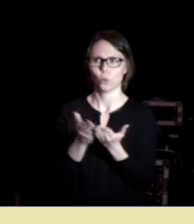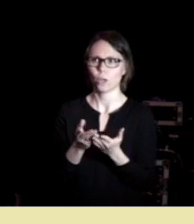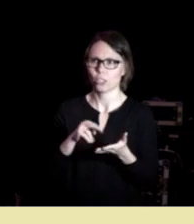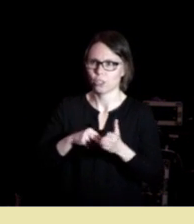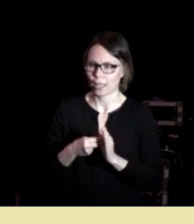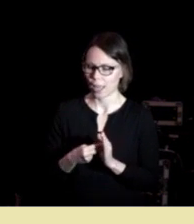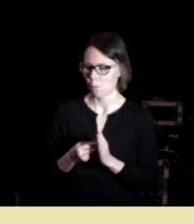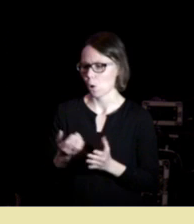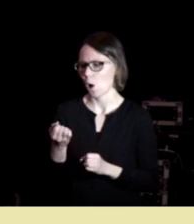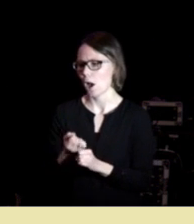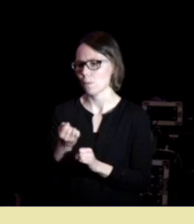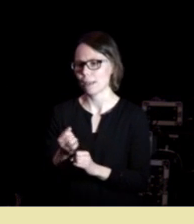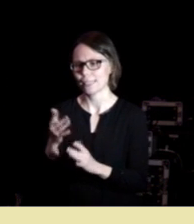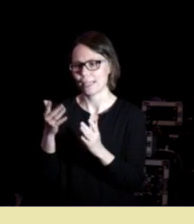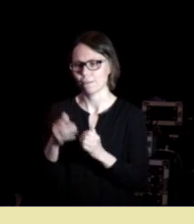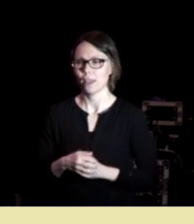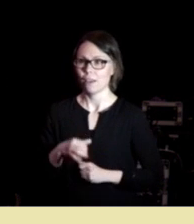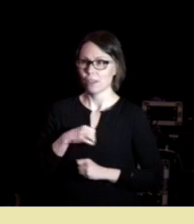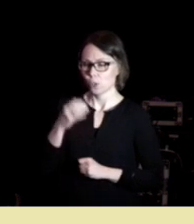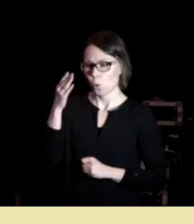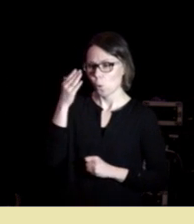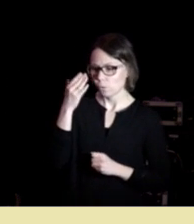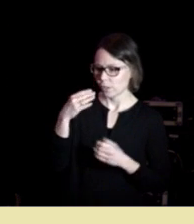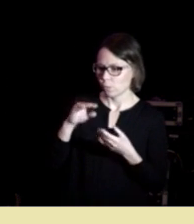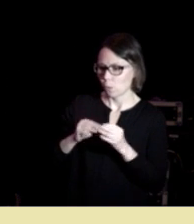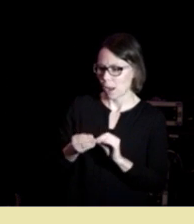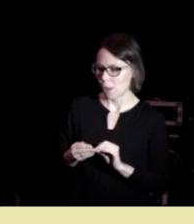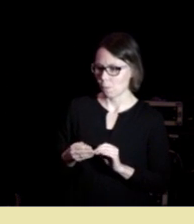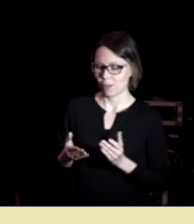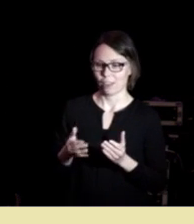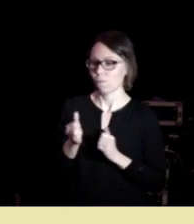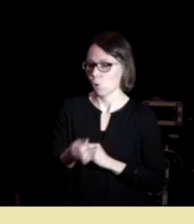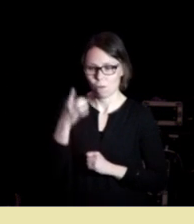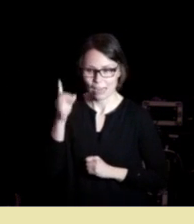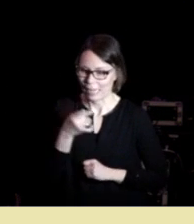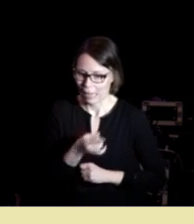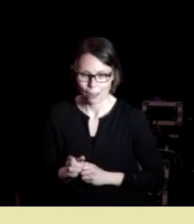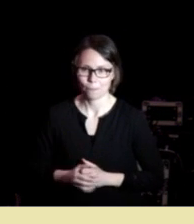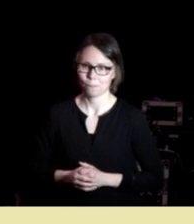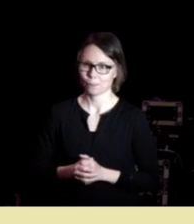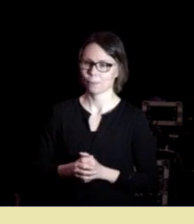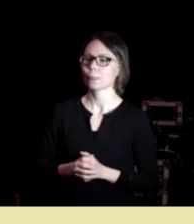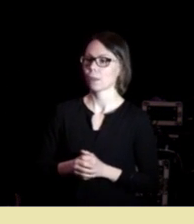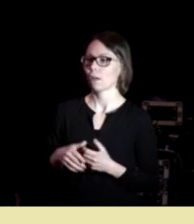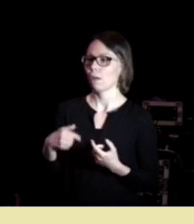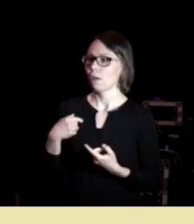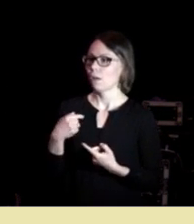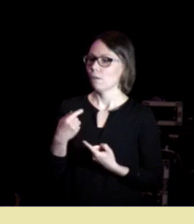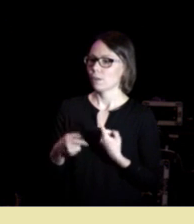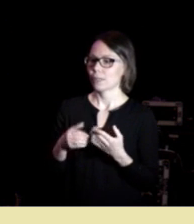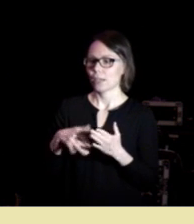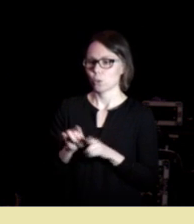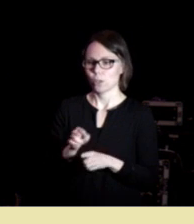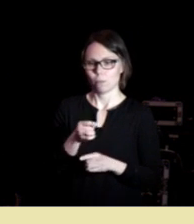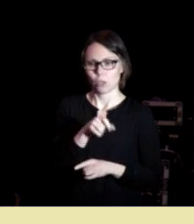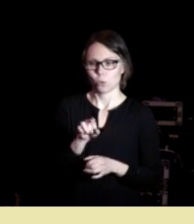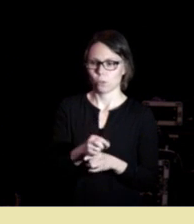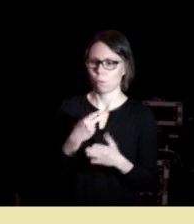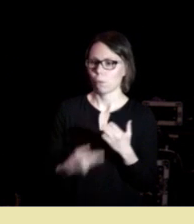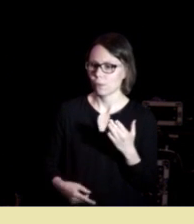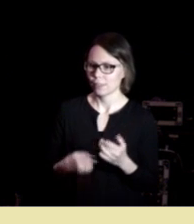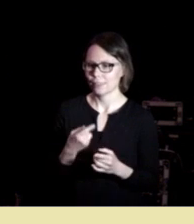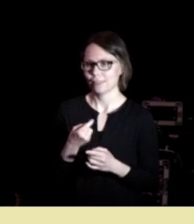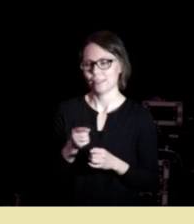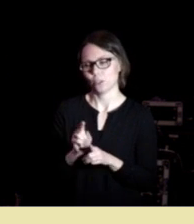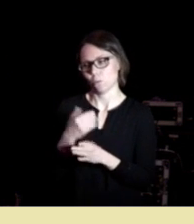arbeidsliv, hvis hovedproblemet ikke er at de er for flinke. Det er fortsatt sånn at de som faller gjennom er de som oppsitt